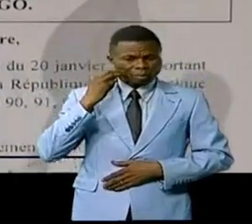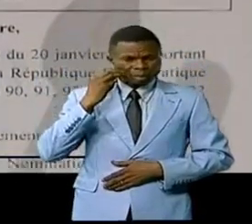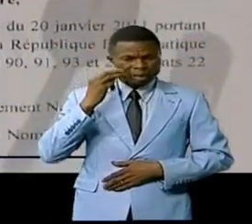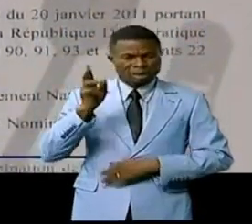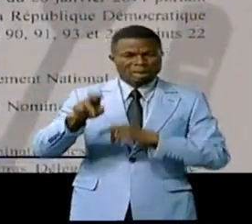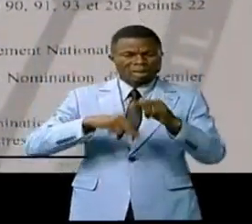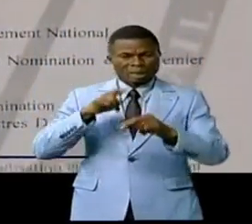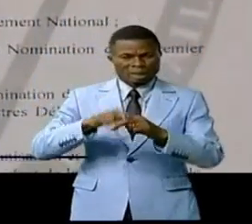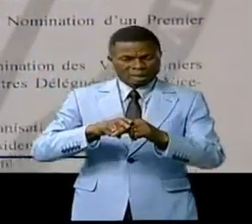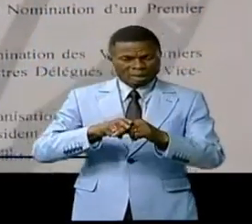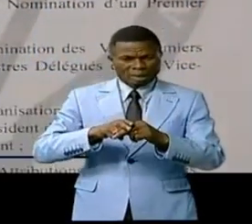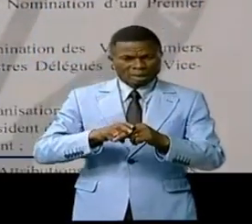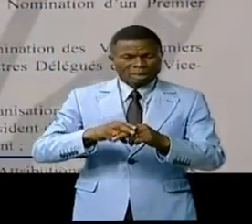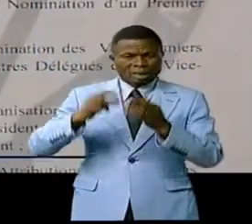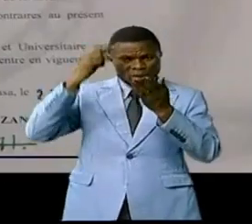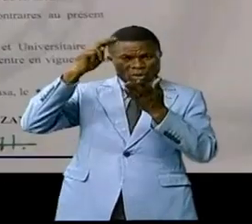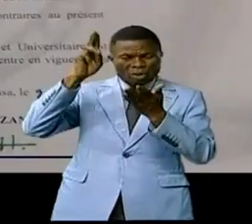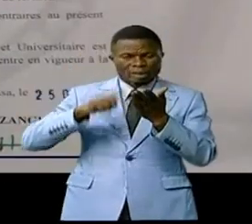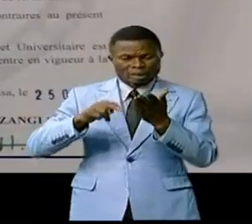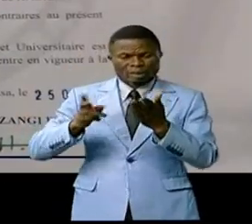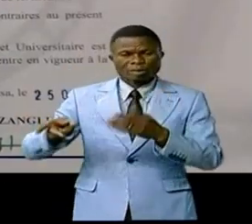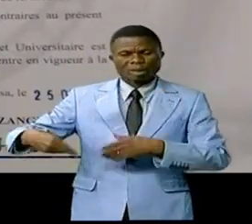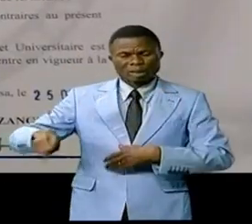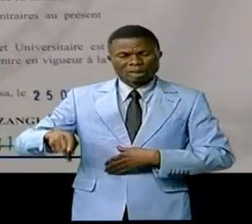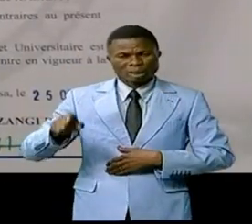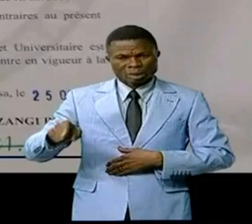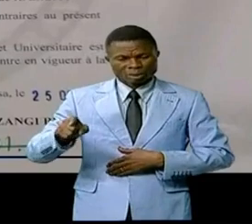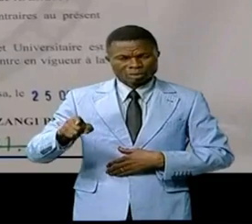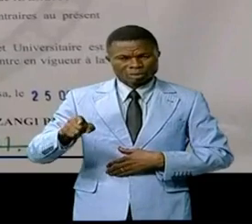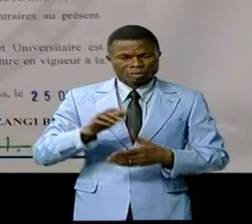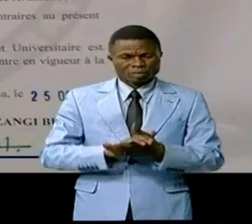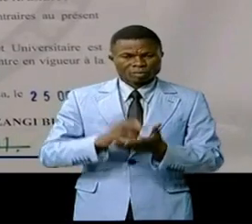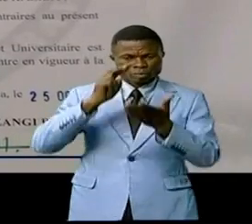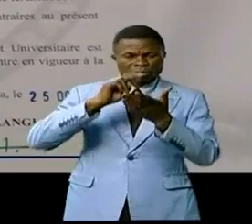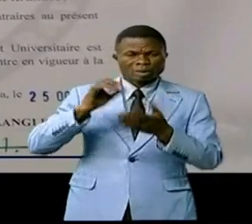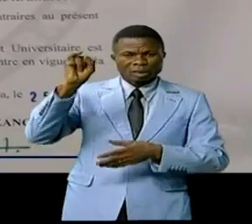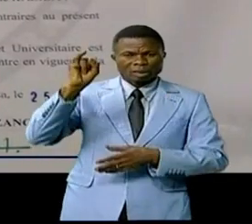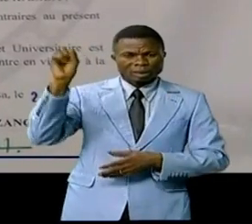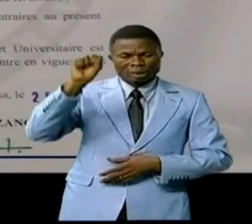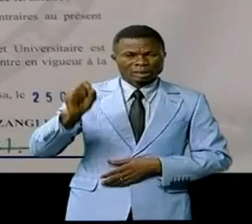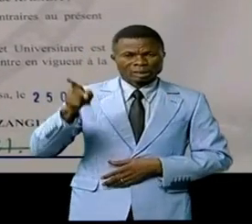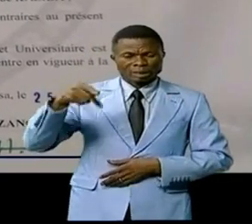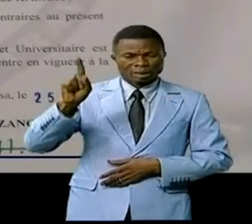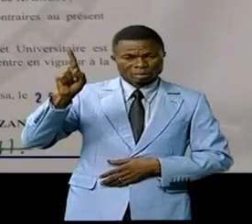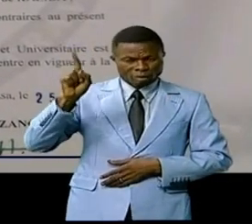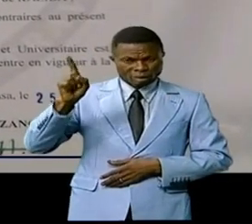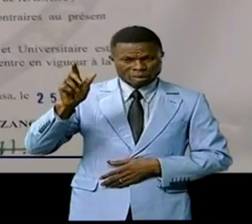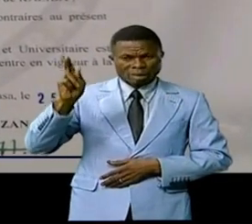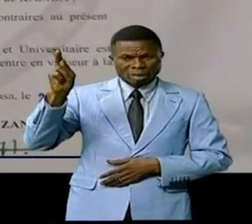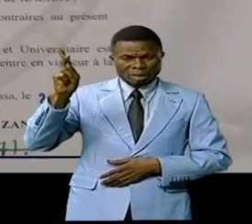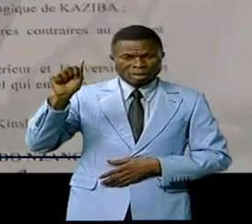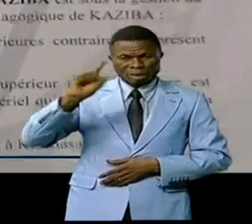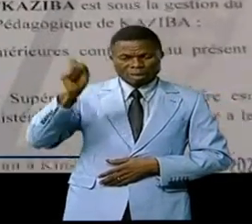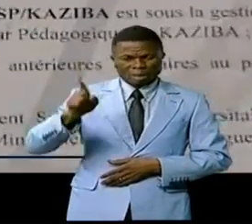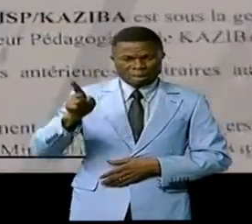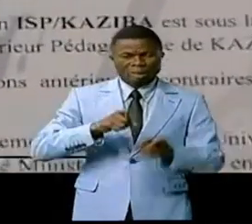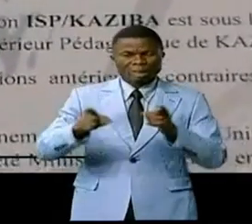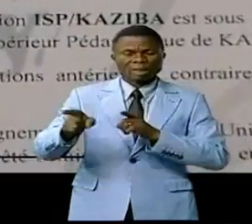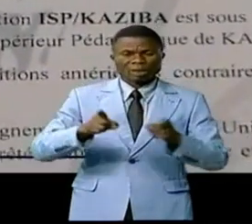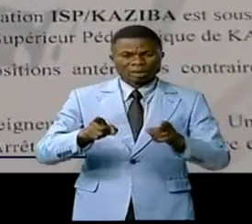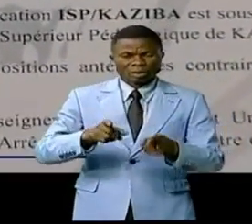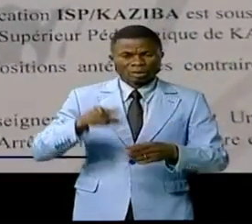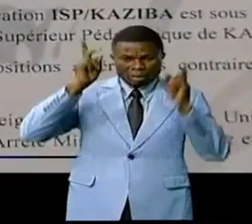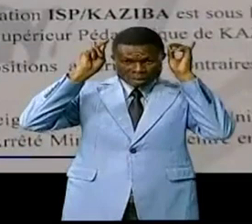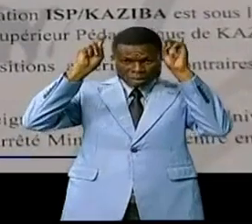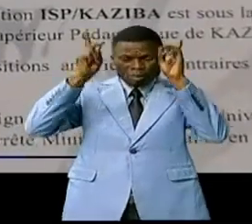supérieur universitaire, Mouindo Zangui, l'EDAP-ISP de Kazibas est autorisé à organiser les filières suivantes, la